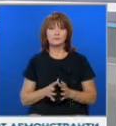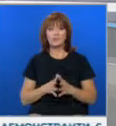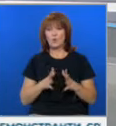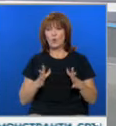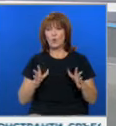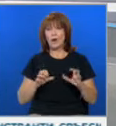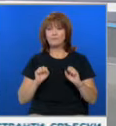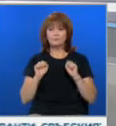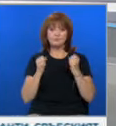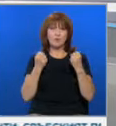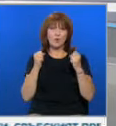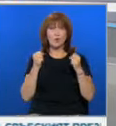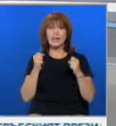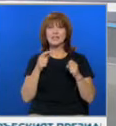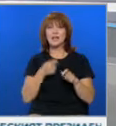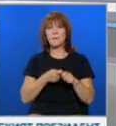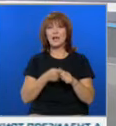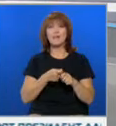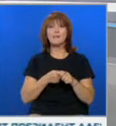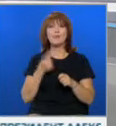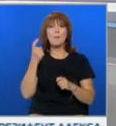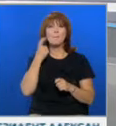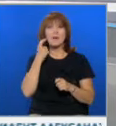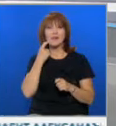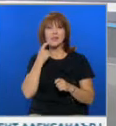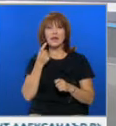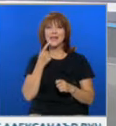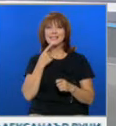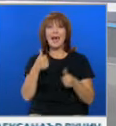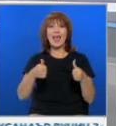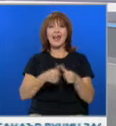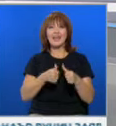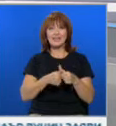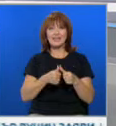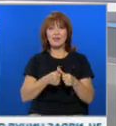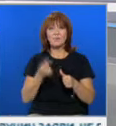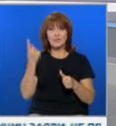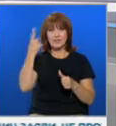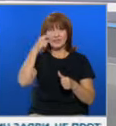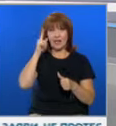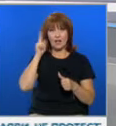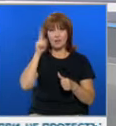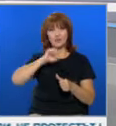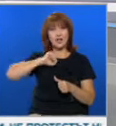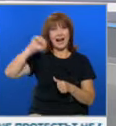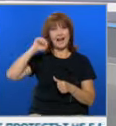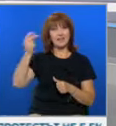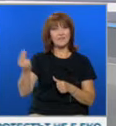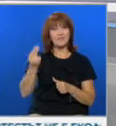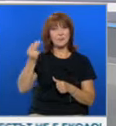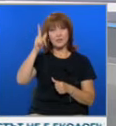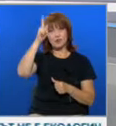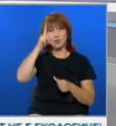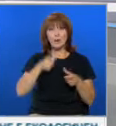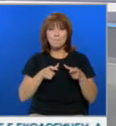Масов протест се проведе в Белград срещу добива на Литии в страната. Цяла нощ от две от гарите в сръбската столица бяха